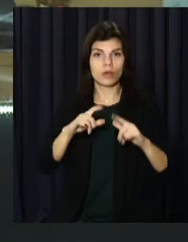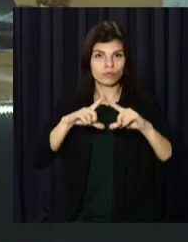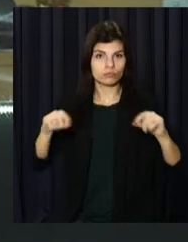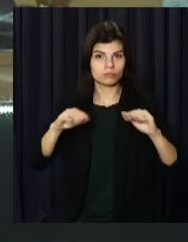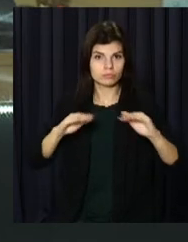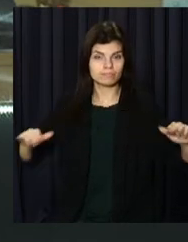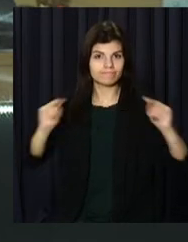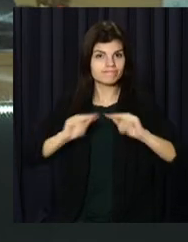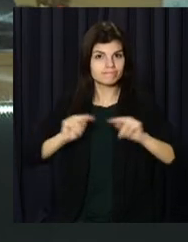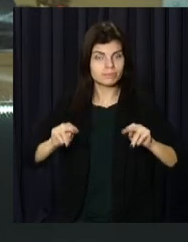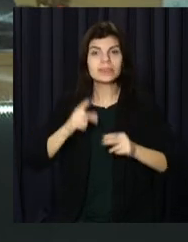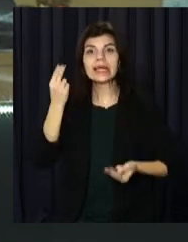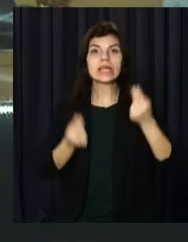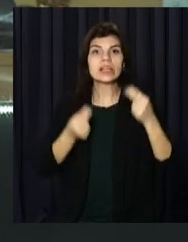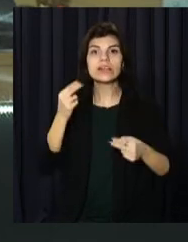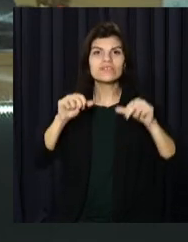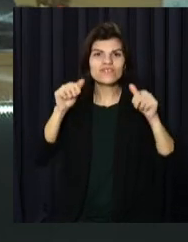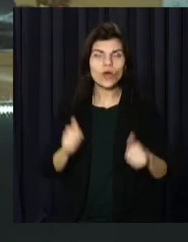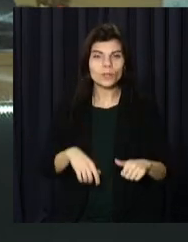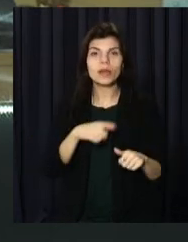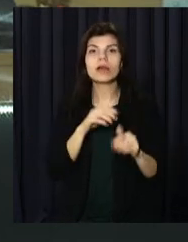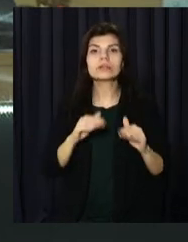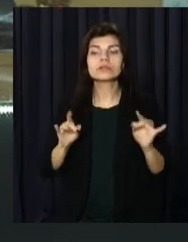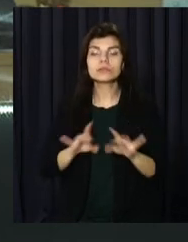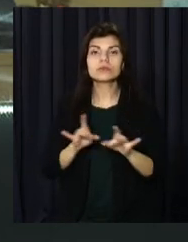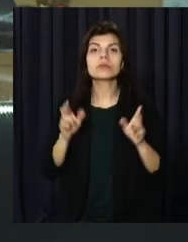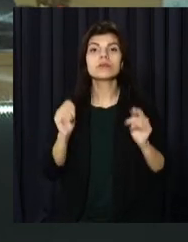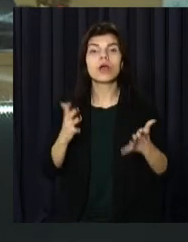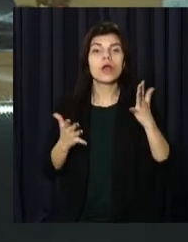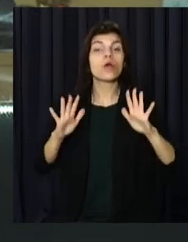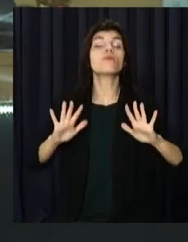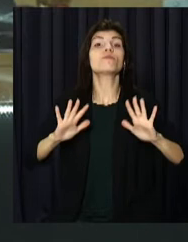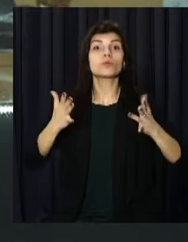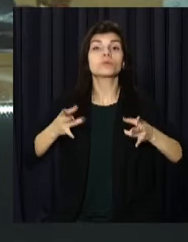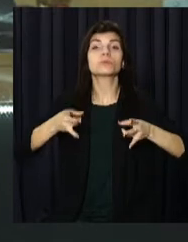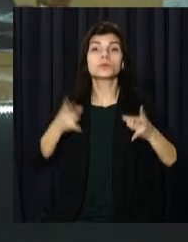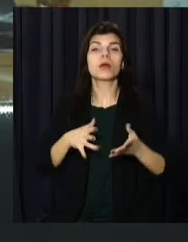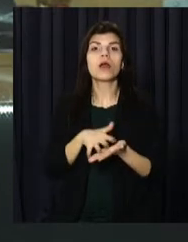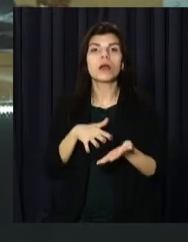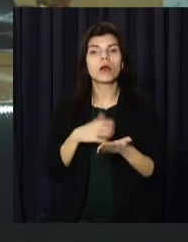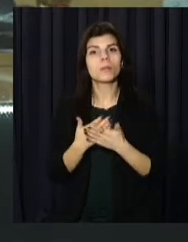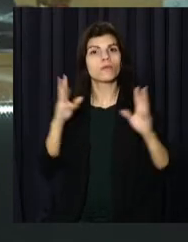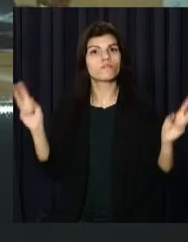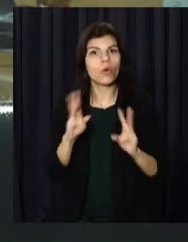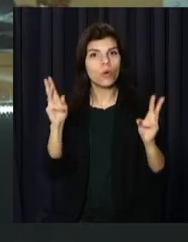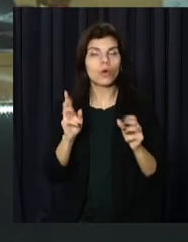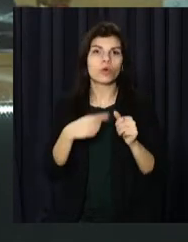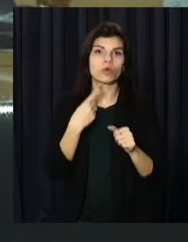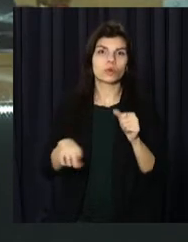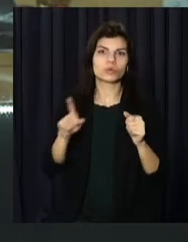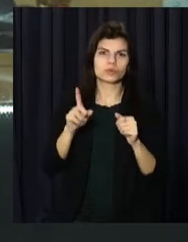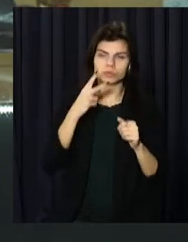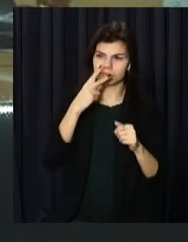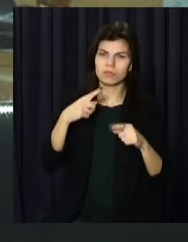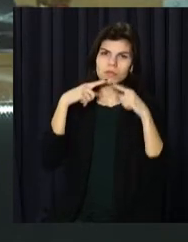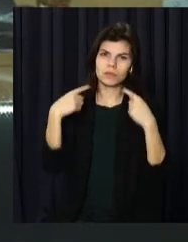форматі пожежники розказали дітям, як убезпечитися в разі непередбачуваних подій. Будь то вогонь, вибухонебезпечні предмети